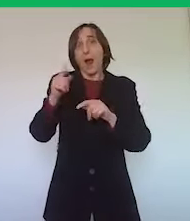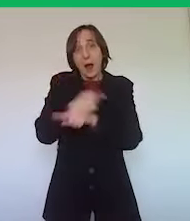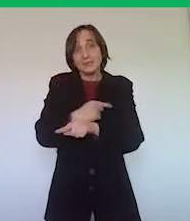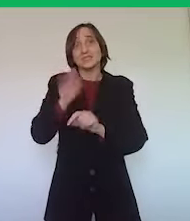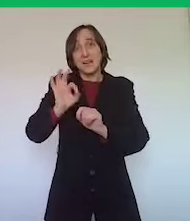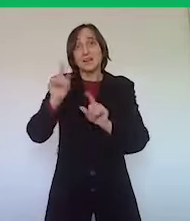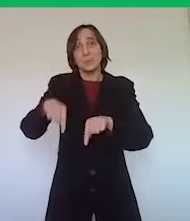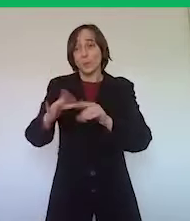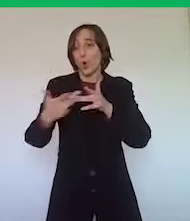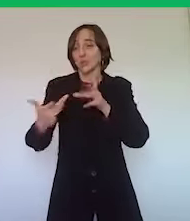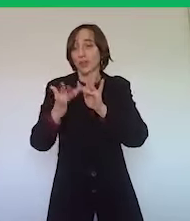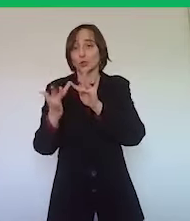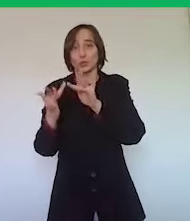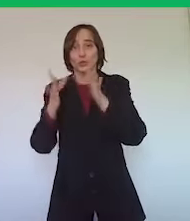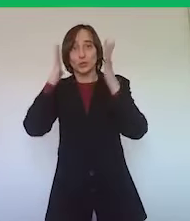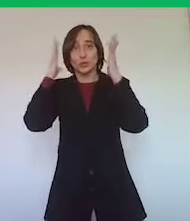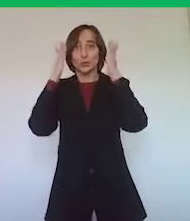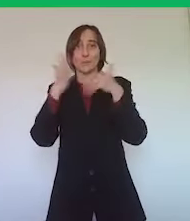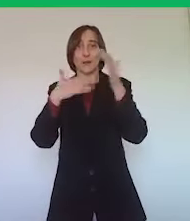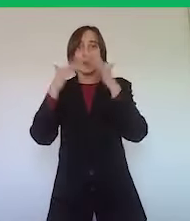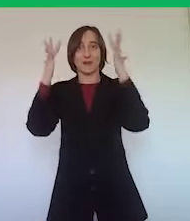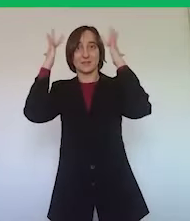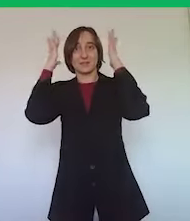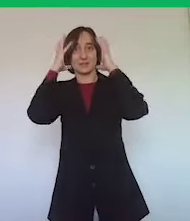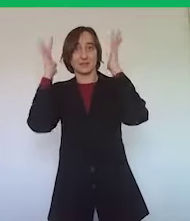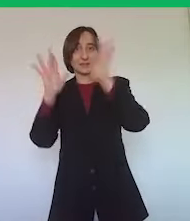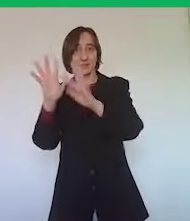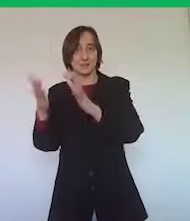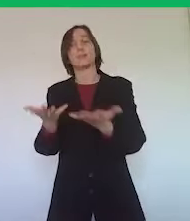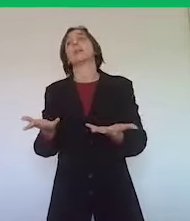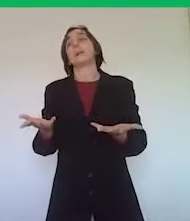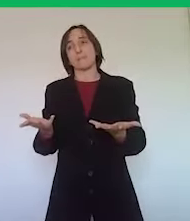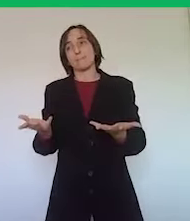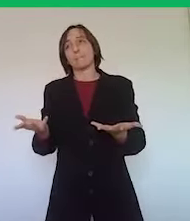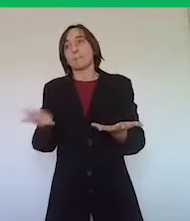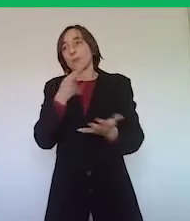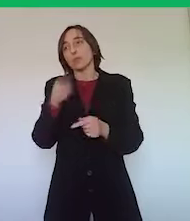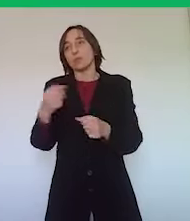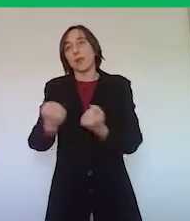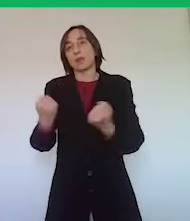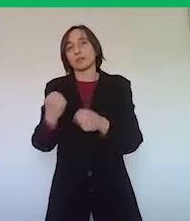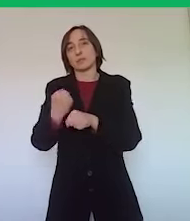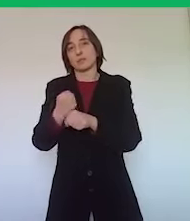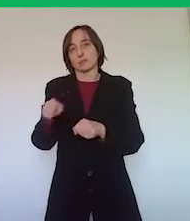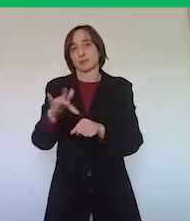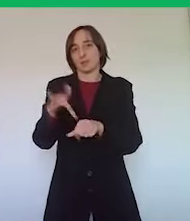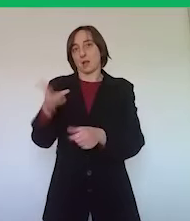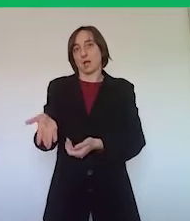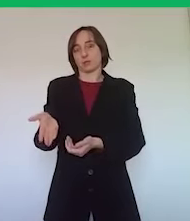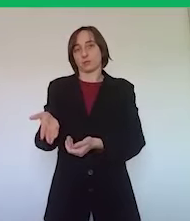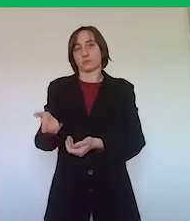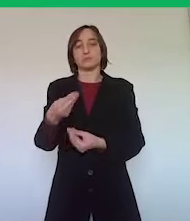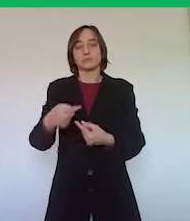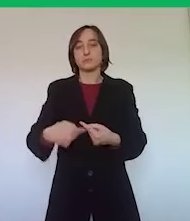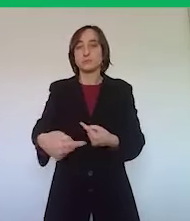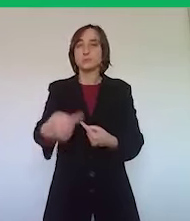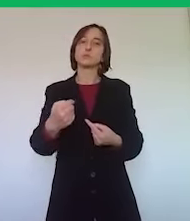'è anche il contatto fisico delle mani con la testa, quindi sono attività delicate e proprio per questo quando sarà